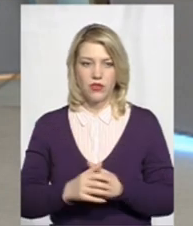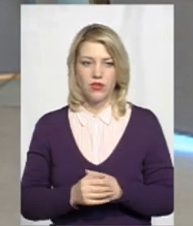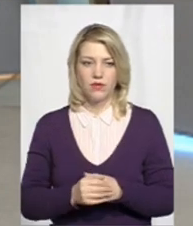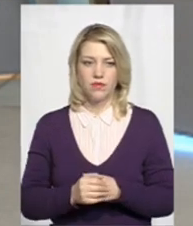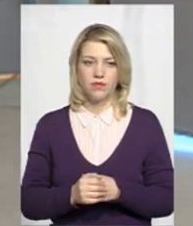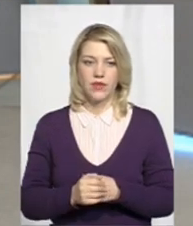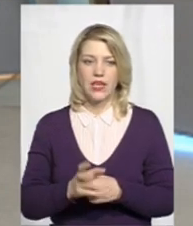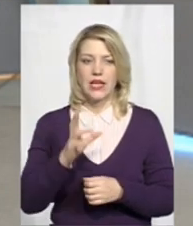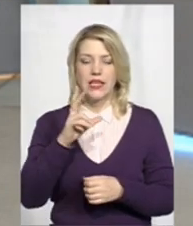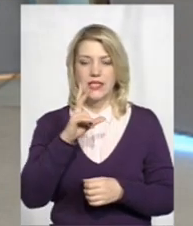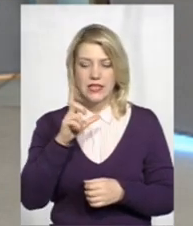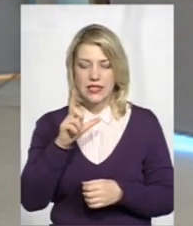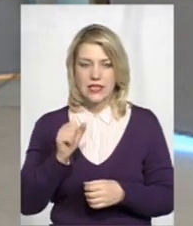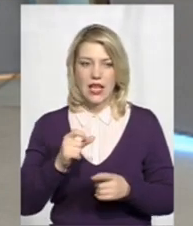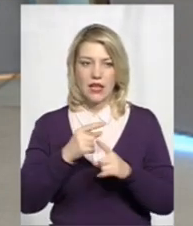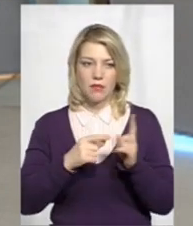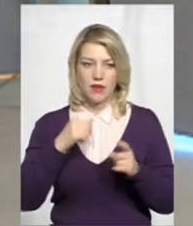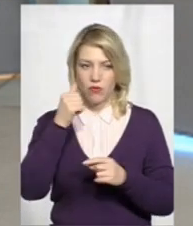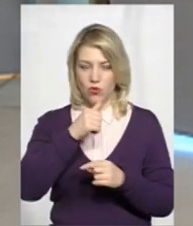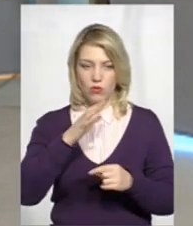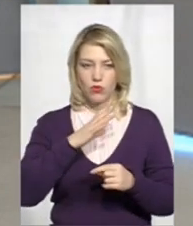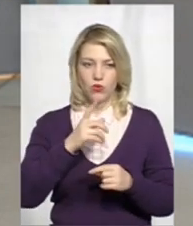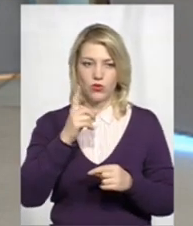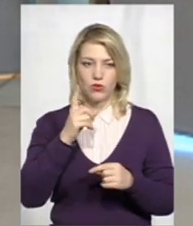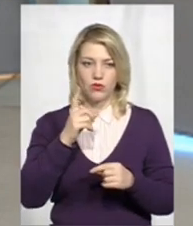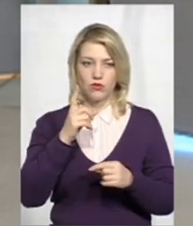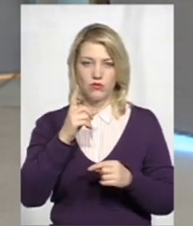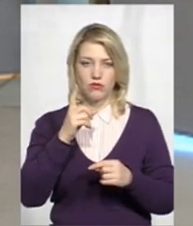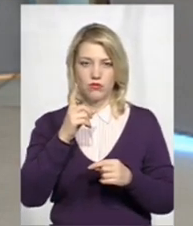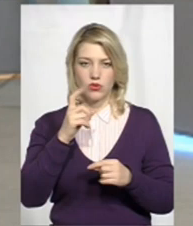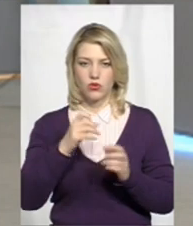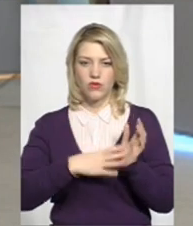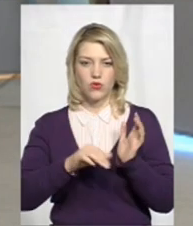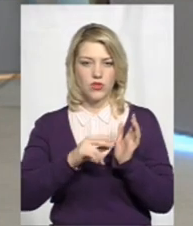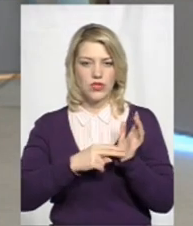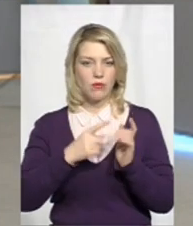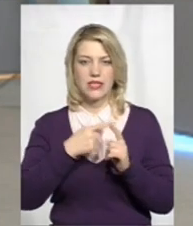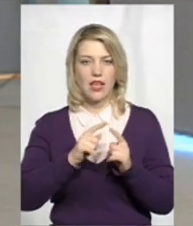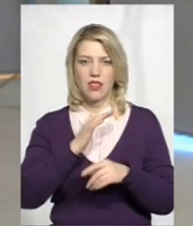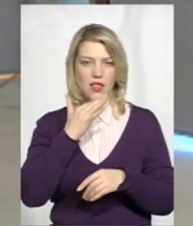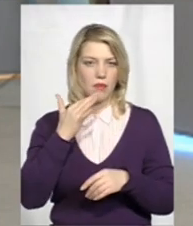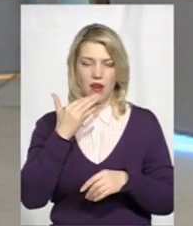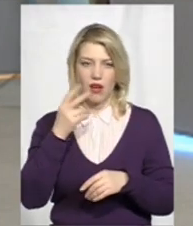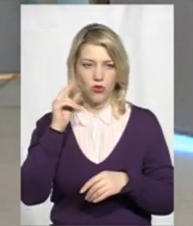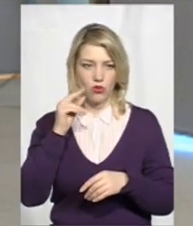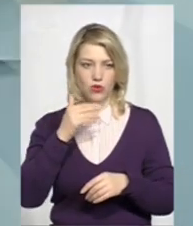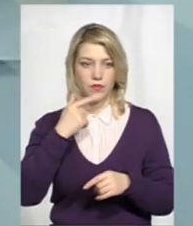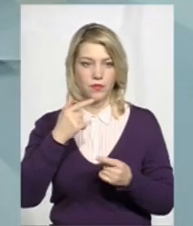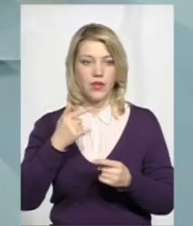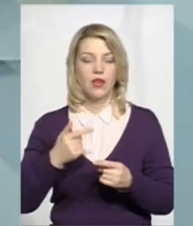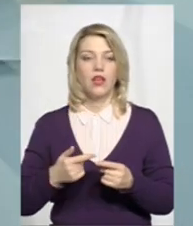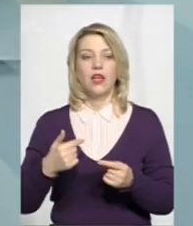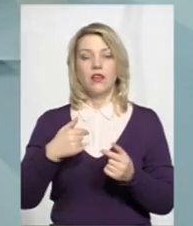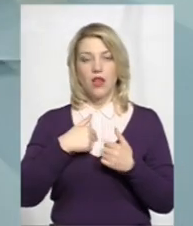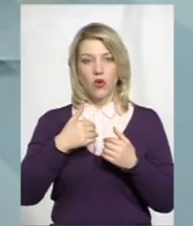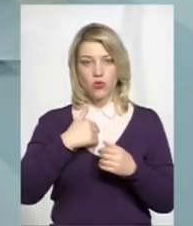За пів року в них було 107. Тому це невеликий показник, за річчя. Ну, звичайно, я вам хочу сказати,